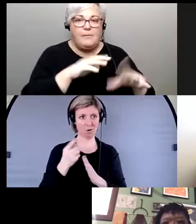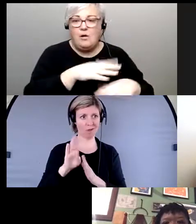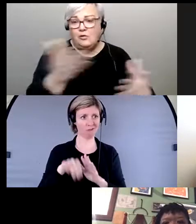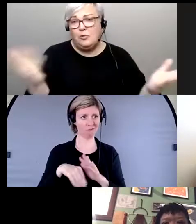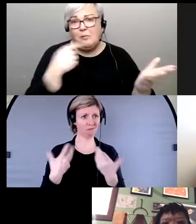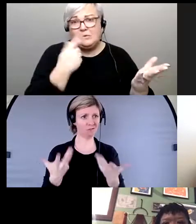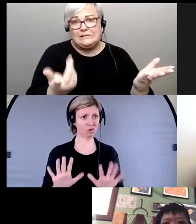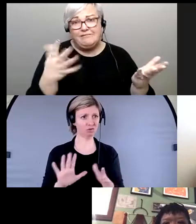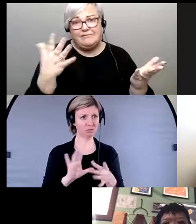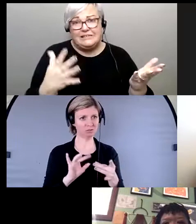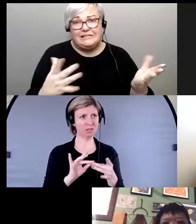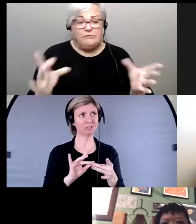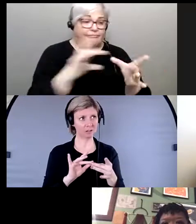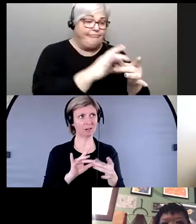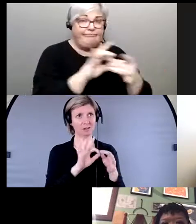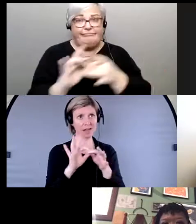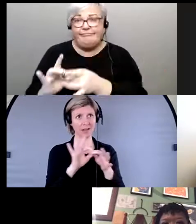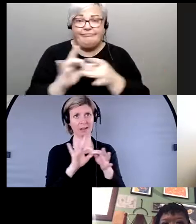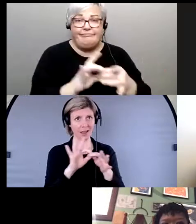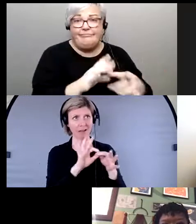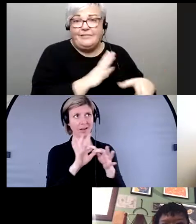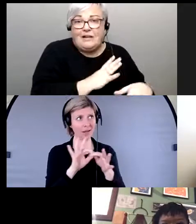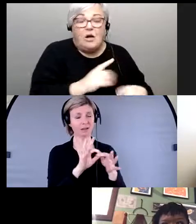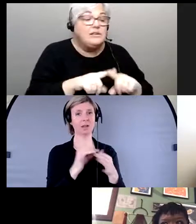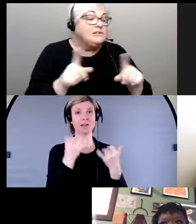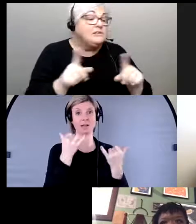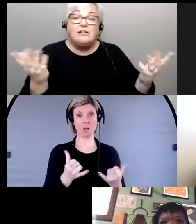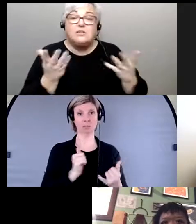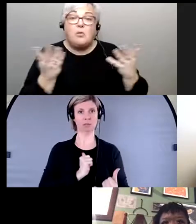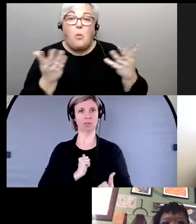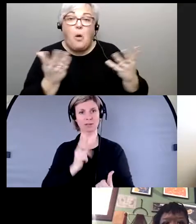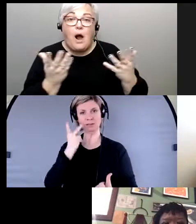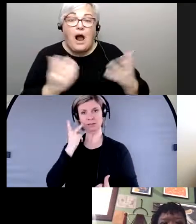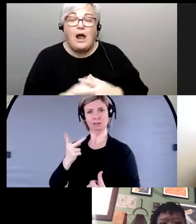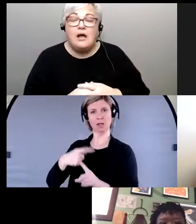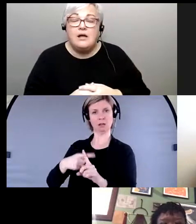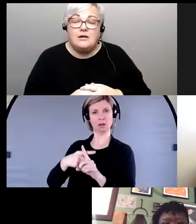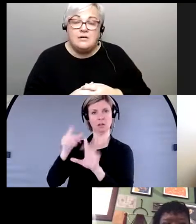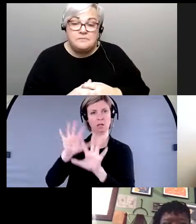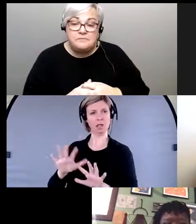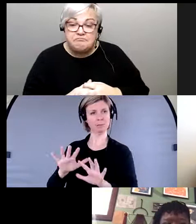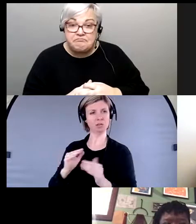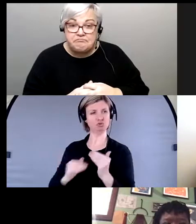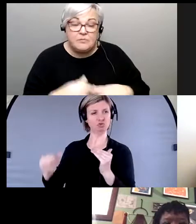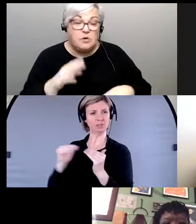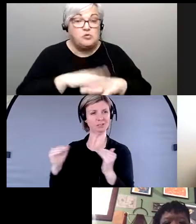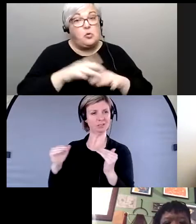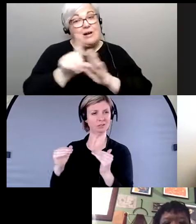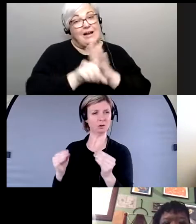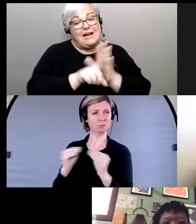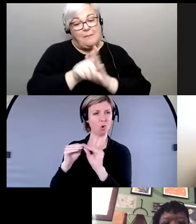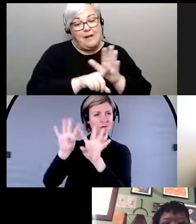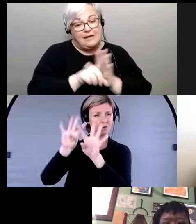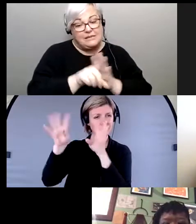d'aujourd'hui je pense que la seule différence que moi je verrais dans l'environnement de la justice climatique c'est que bon